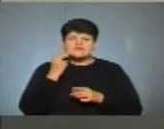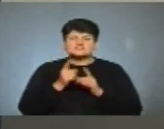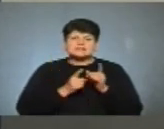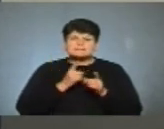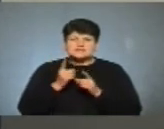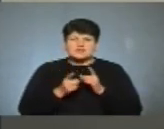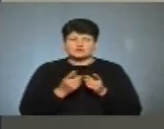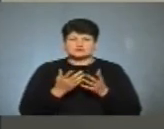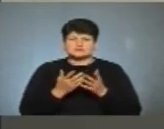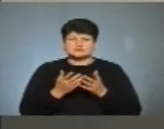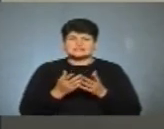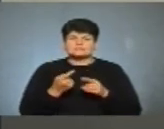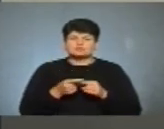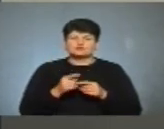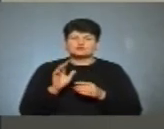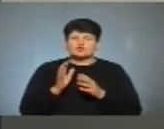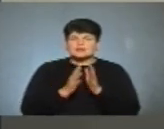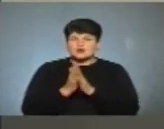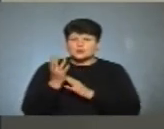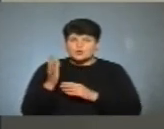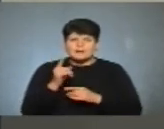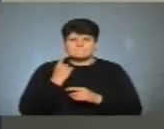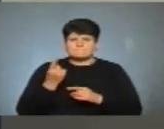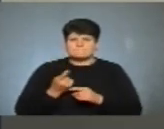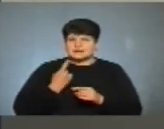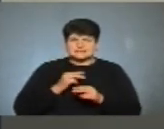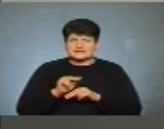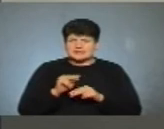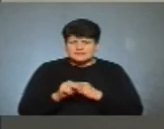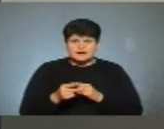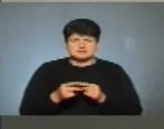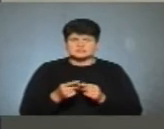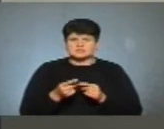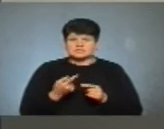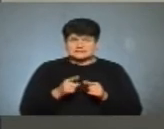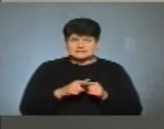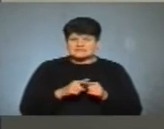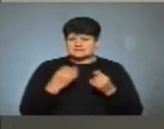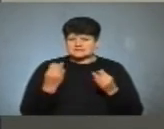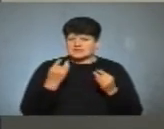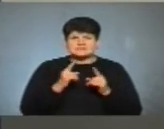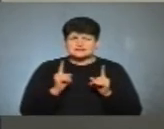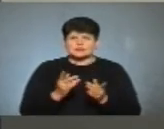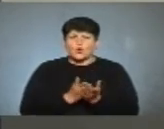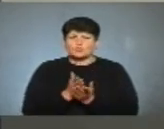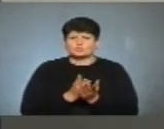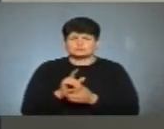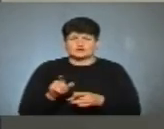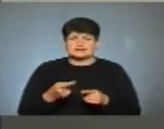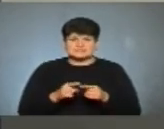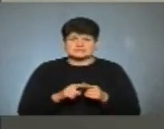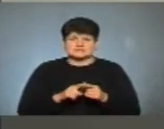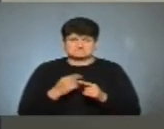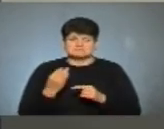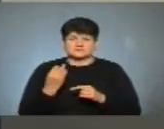колекції. Це можуть бути ручні, це майстер-класи. Це дуже цікаво. Це не тільки просто ви обслуговуєте читачів і ви даєте книжечки.